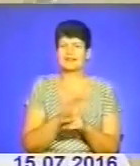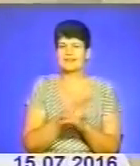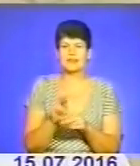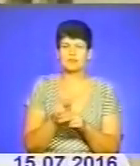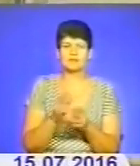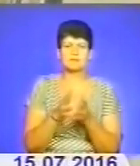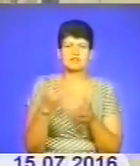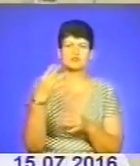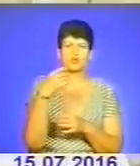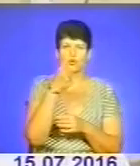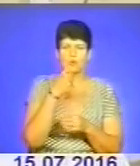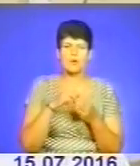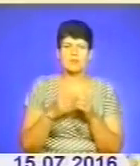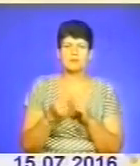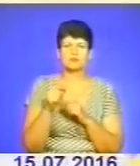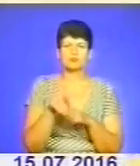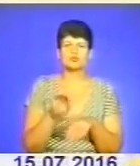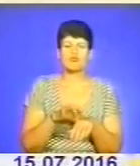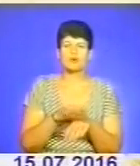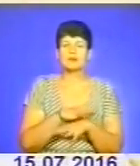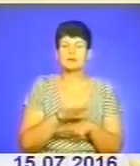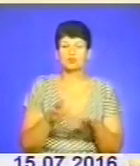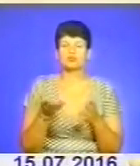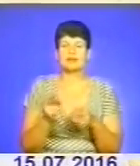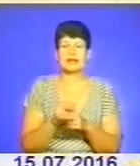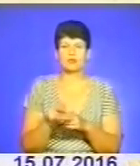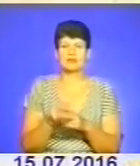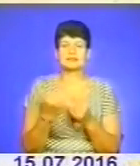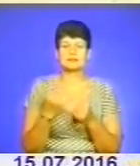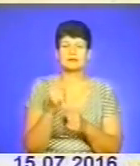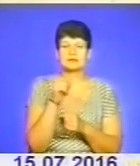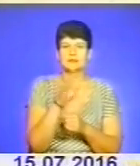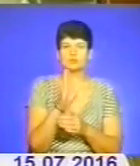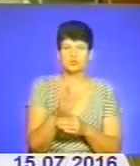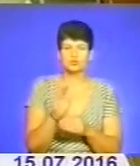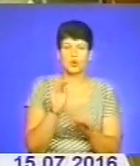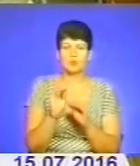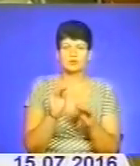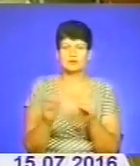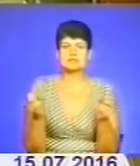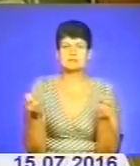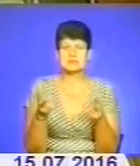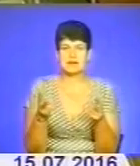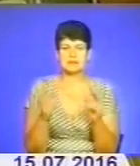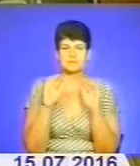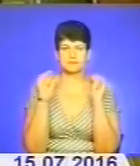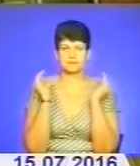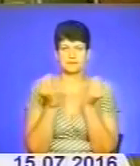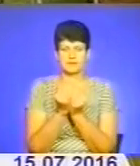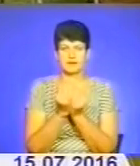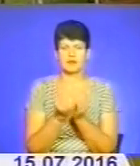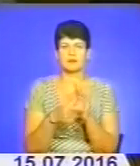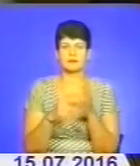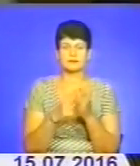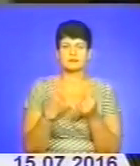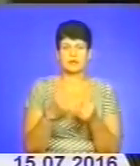40 років. Проблема в тому, що хворих не було де лікувати. Тепер там будуть облаштовані окремо спеціальні боксовані палати для дорослих і